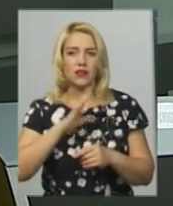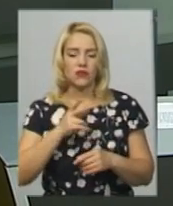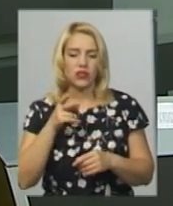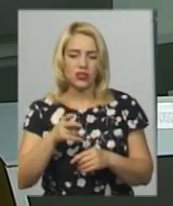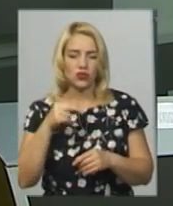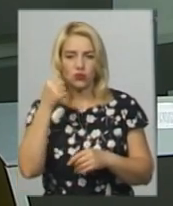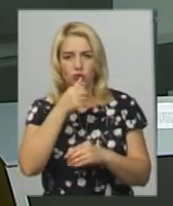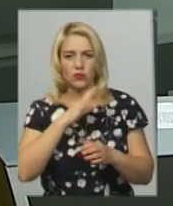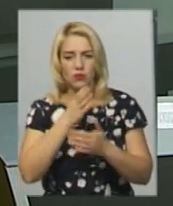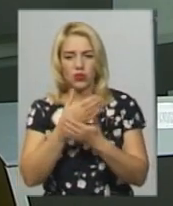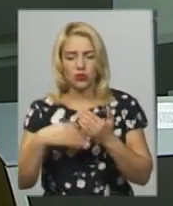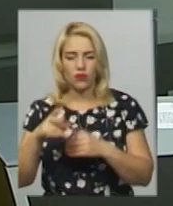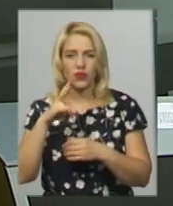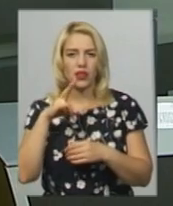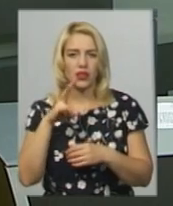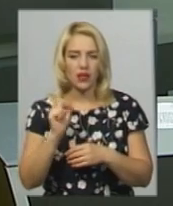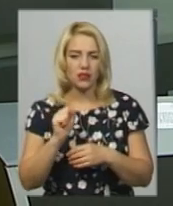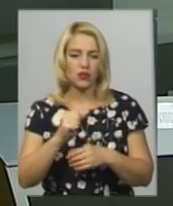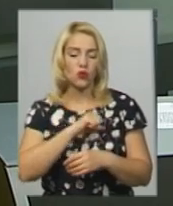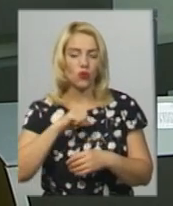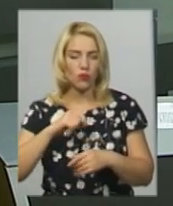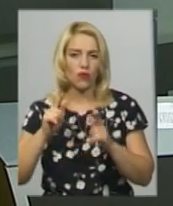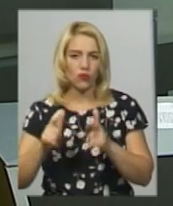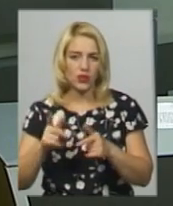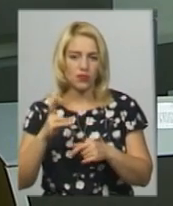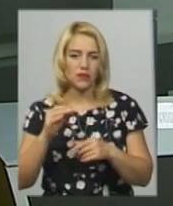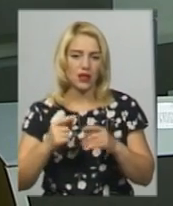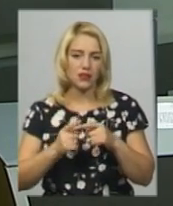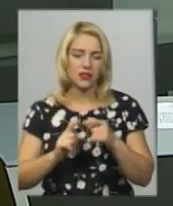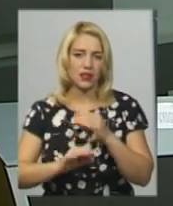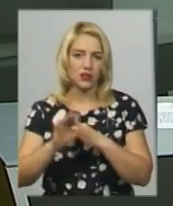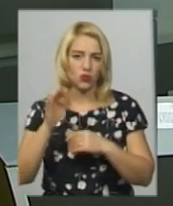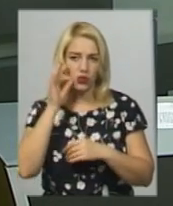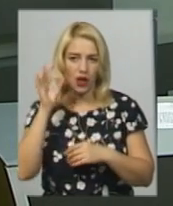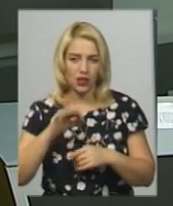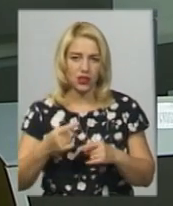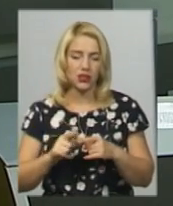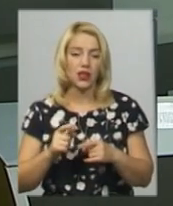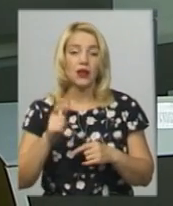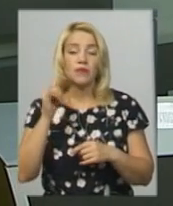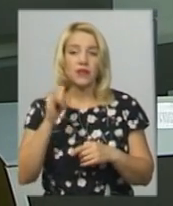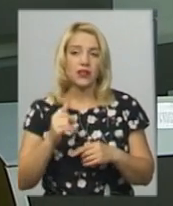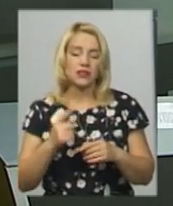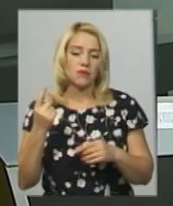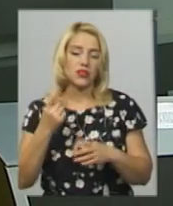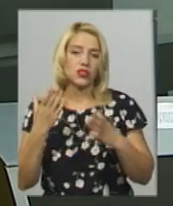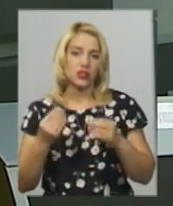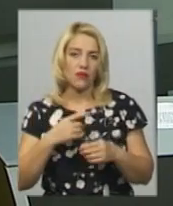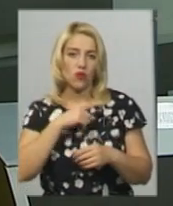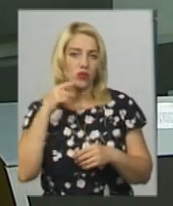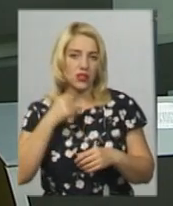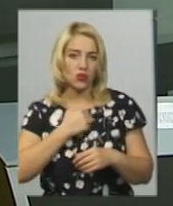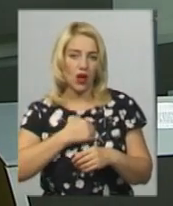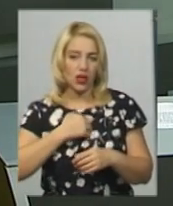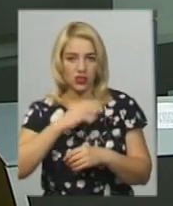він пішов добровольцем на схід України. Про це розповіла дружина загиблого Тетяна Романенко. За її словами, з перших днів російської агресії